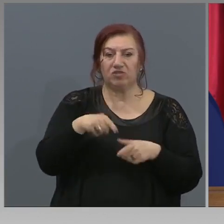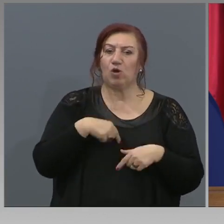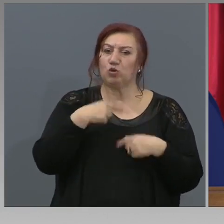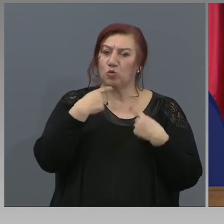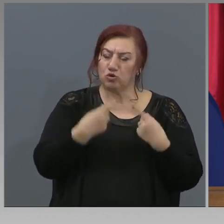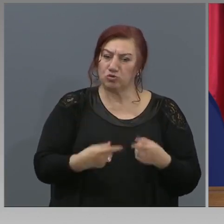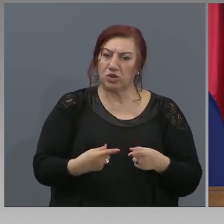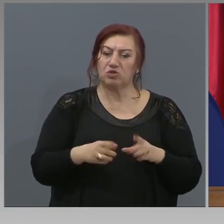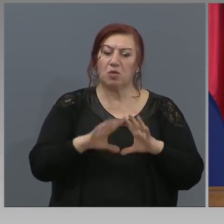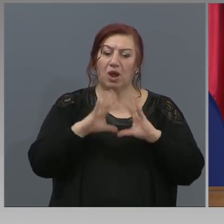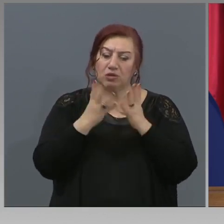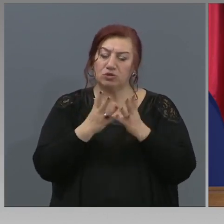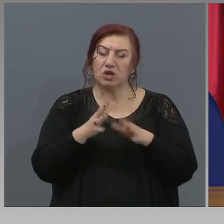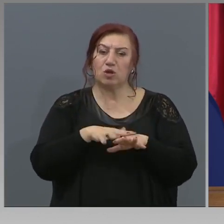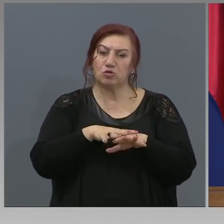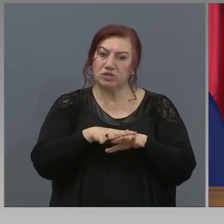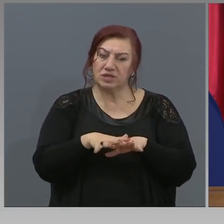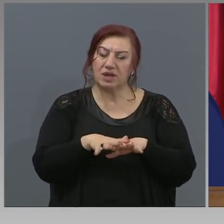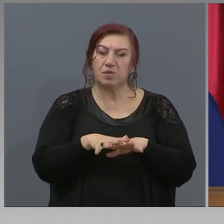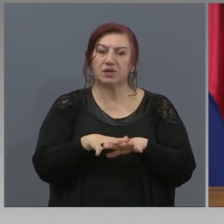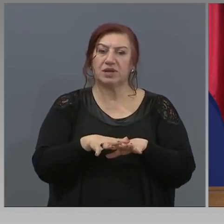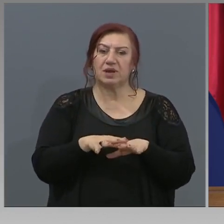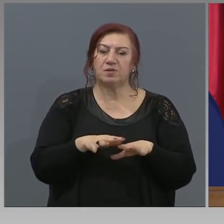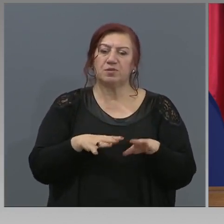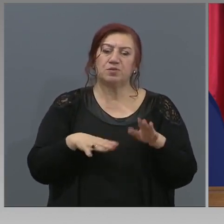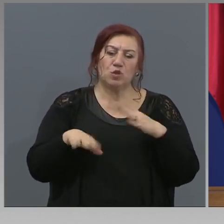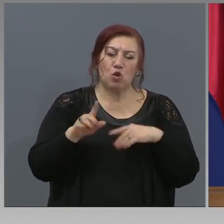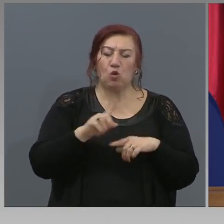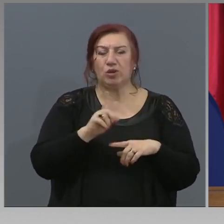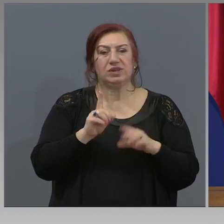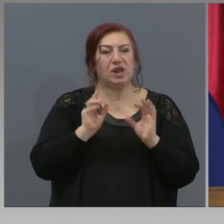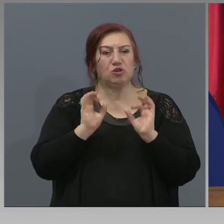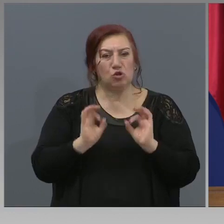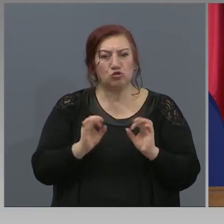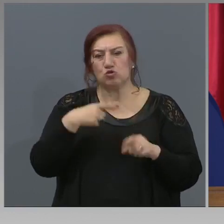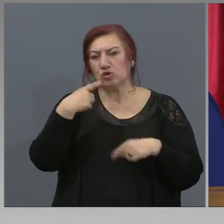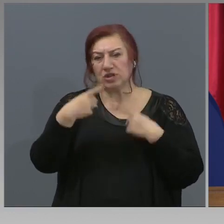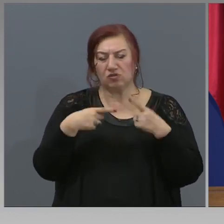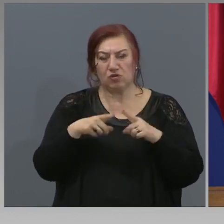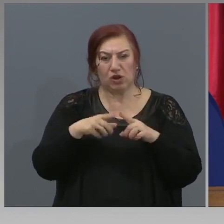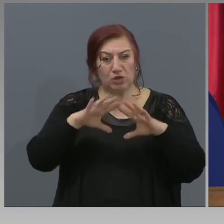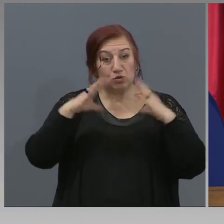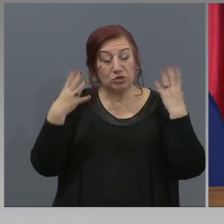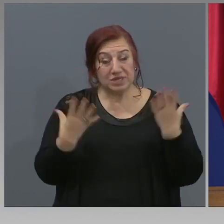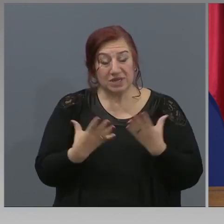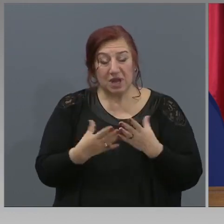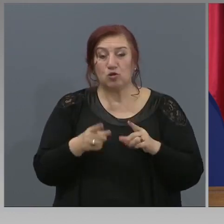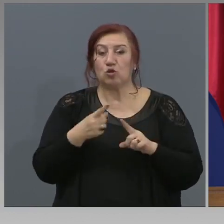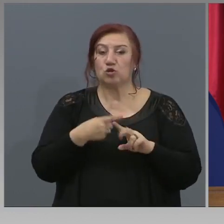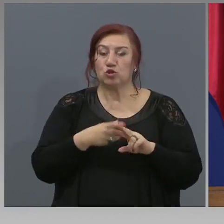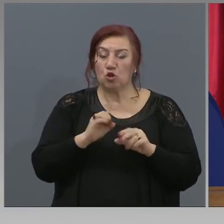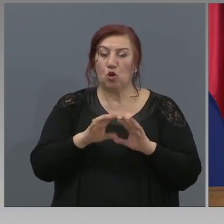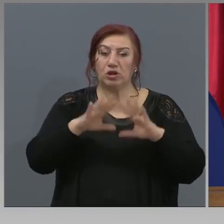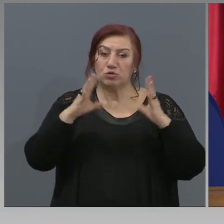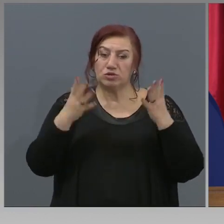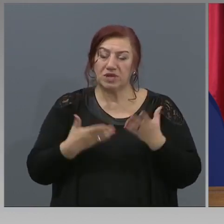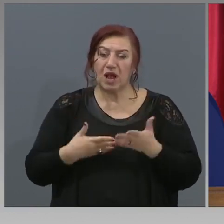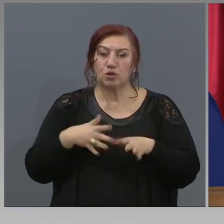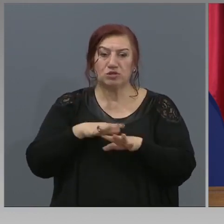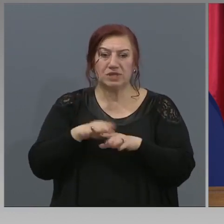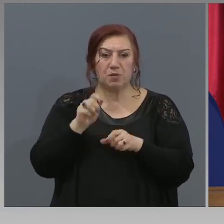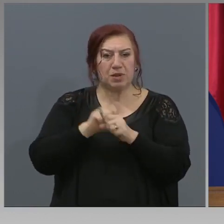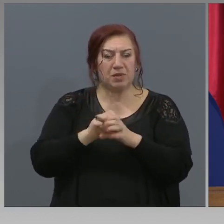цяло системата, разбира се, много е неточно да се говори като цяло, но като цяло системата положи много